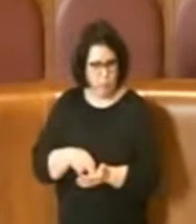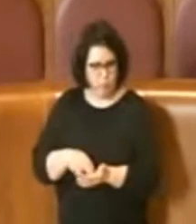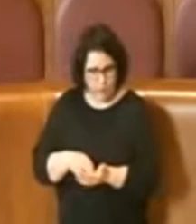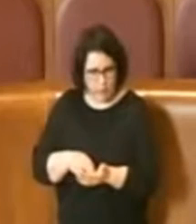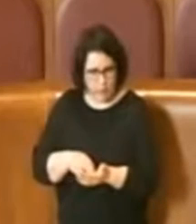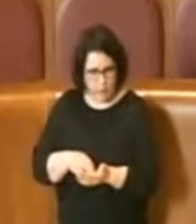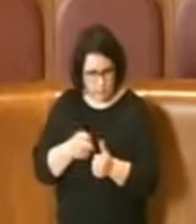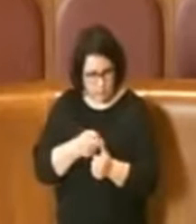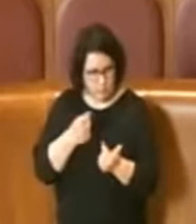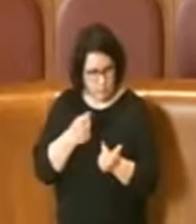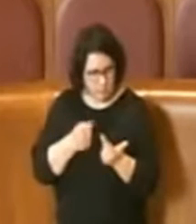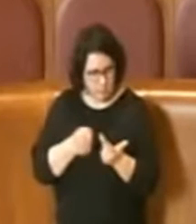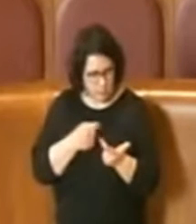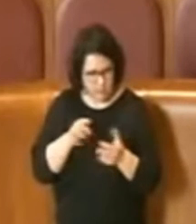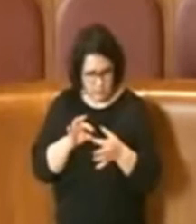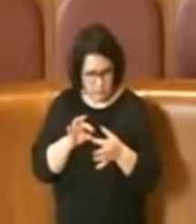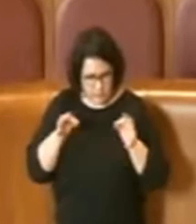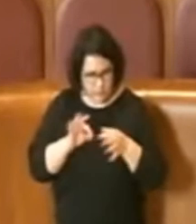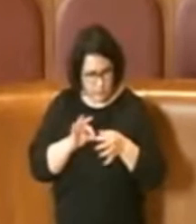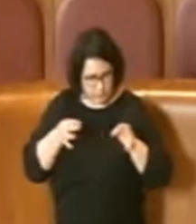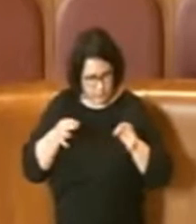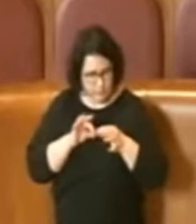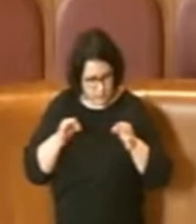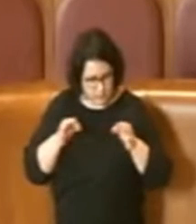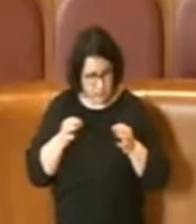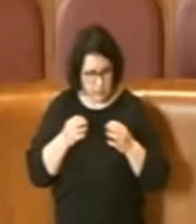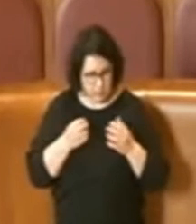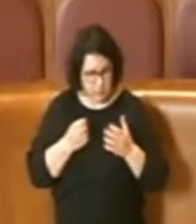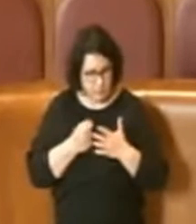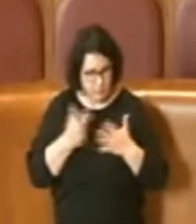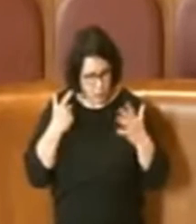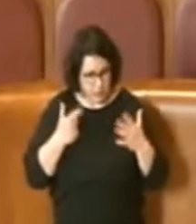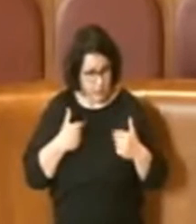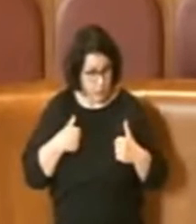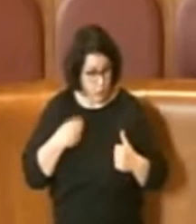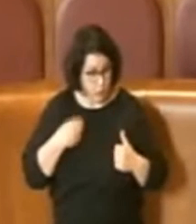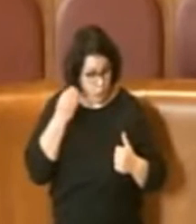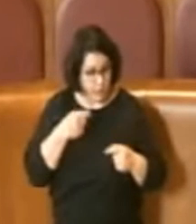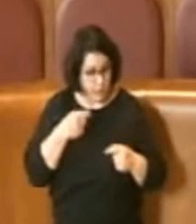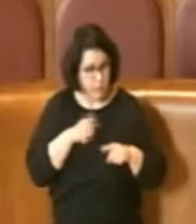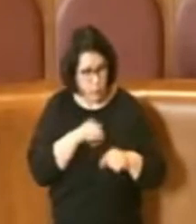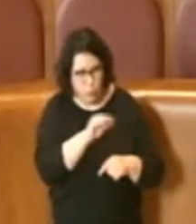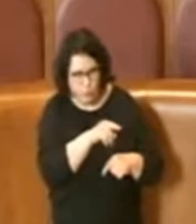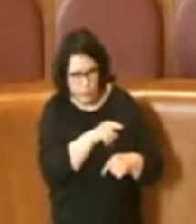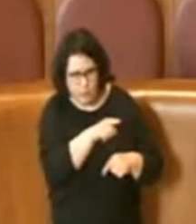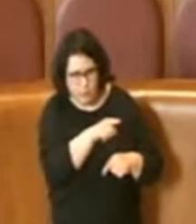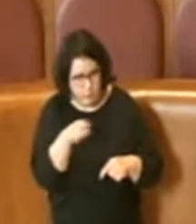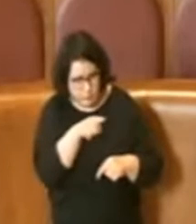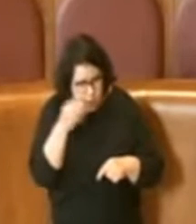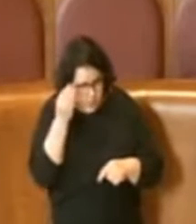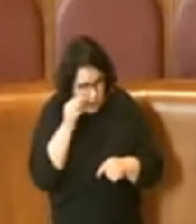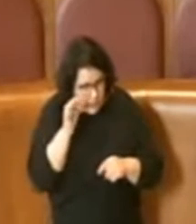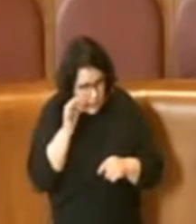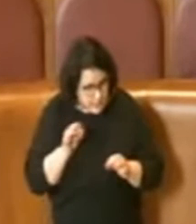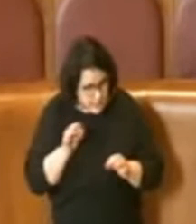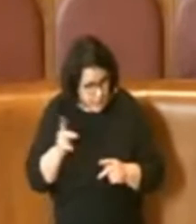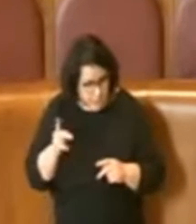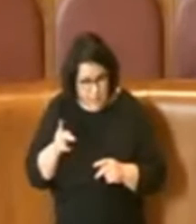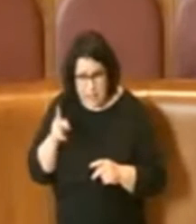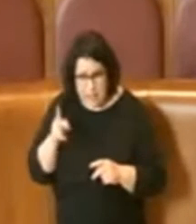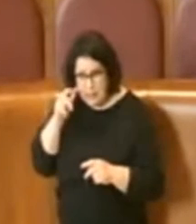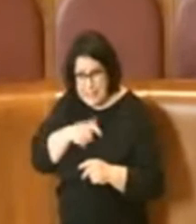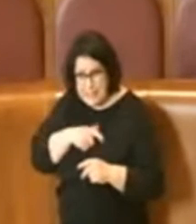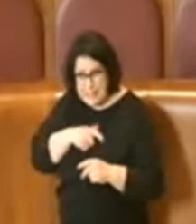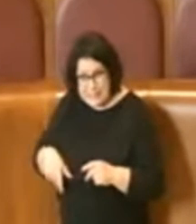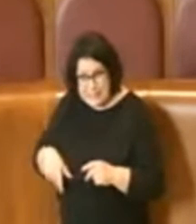Ecco, cosa importante e quindi io mi chiedo e vi chiedo, ma pensate davvero che la sindaca di Roma, la prima